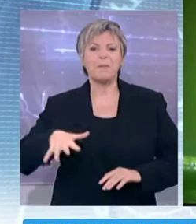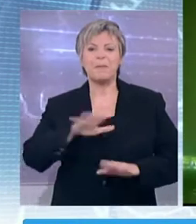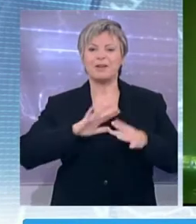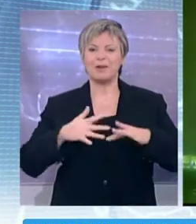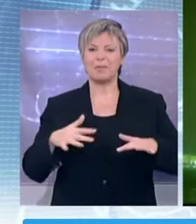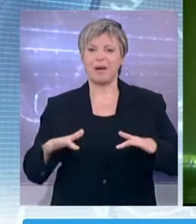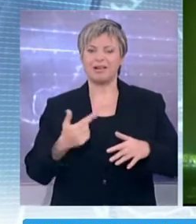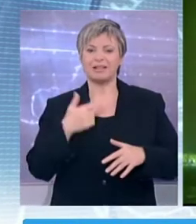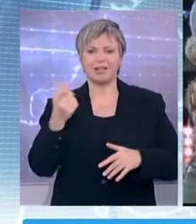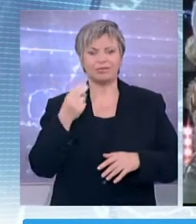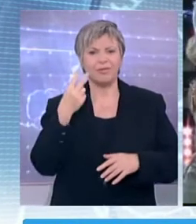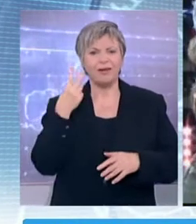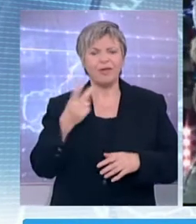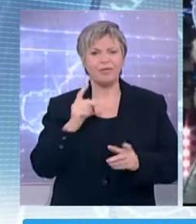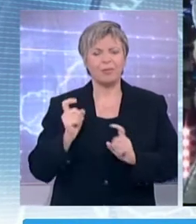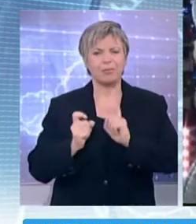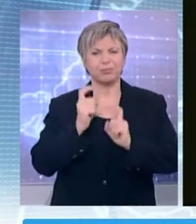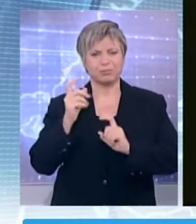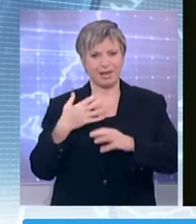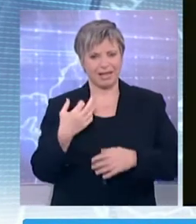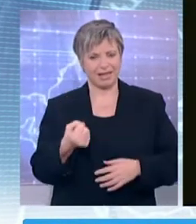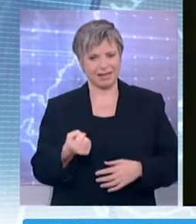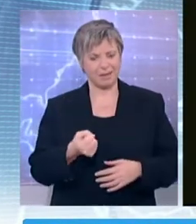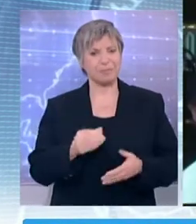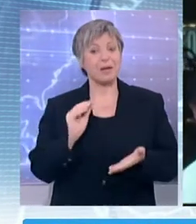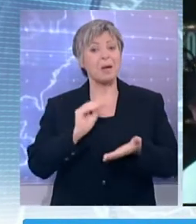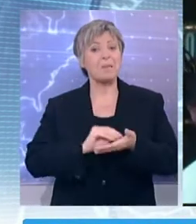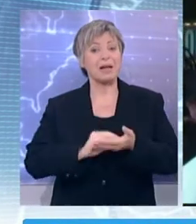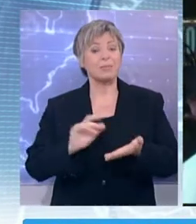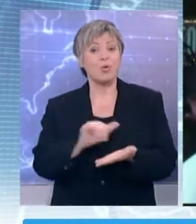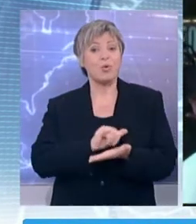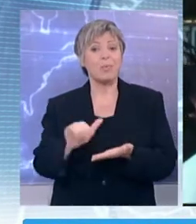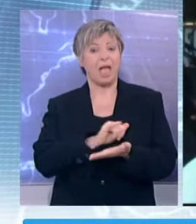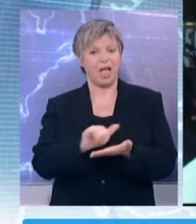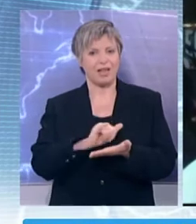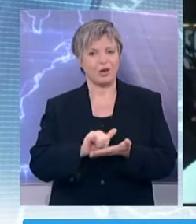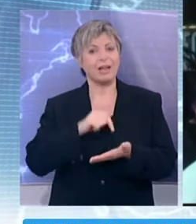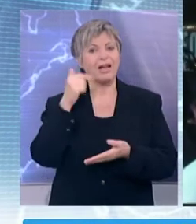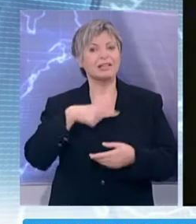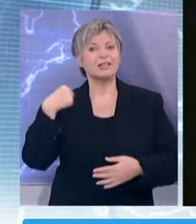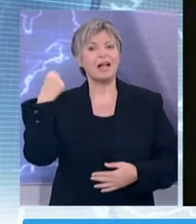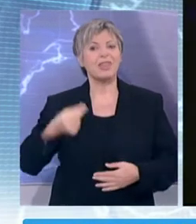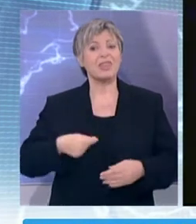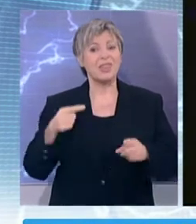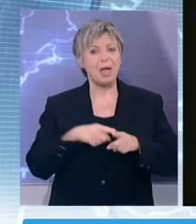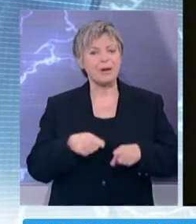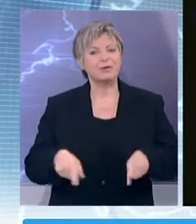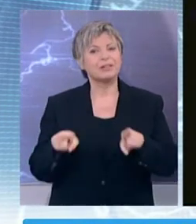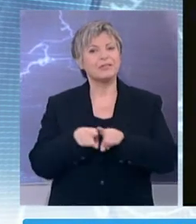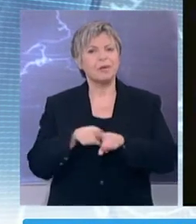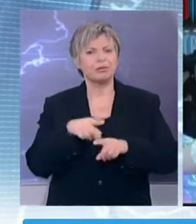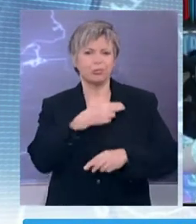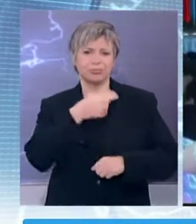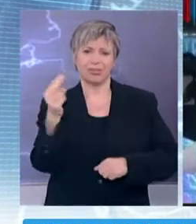θαυμάσουν έναν καταράκτη από πυροτεχνίμα. Εντυπωσιακές ήταν και οι εκδηλώσεις στη Νέα Υόρκη, όπου ο δήμαρχος της πόλης, Μάικλ Μπλουμπερκ, πίεσε το κουμπί της